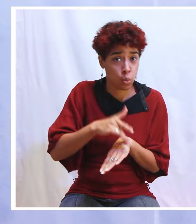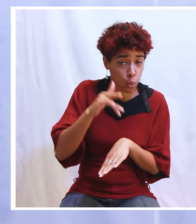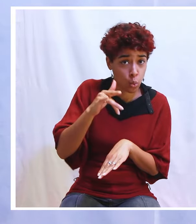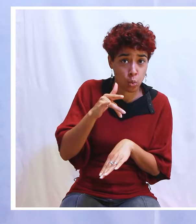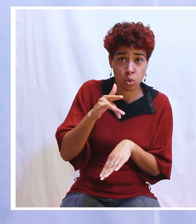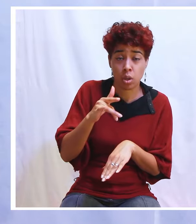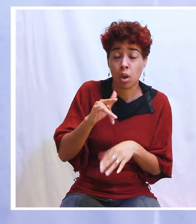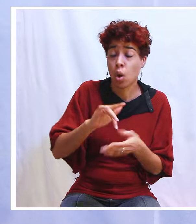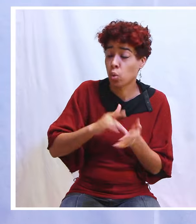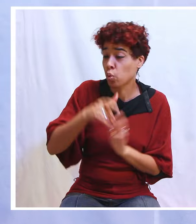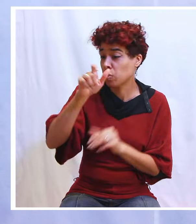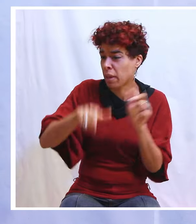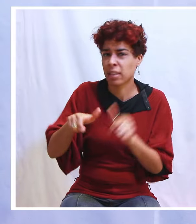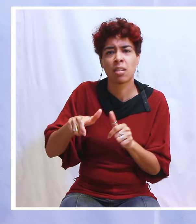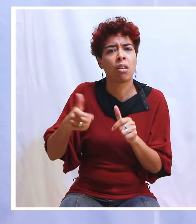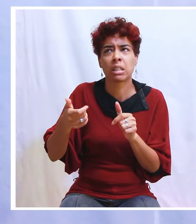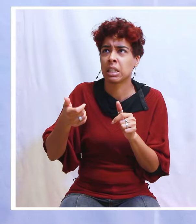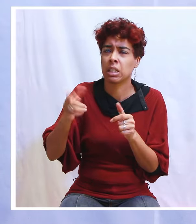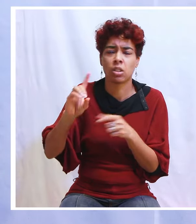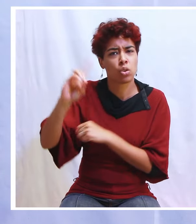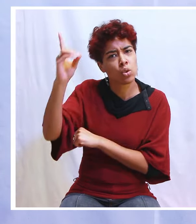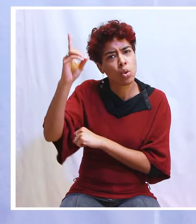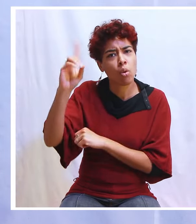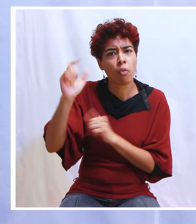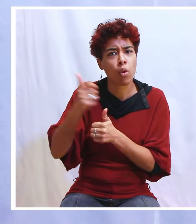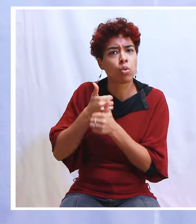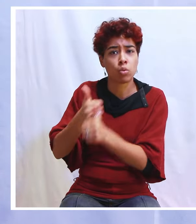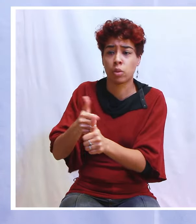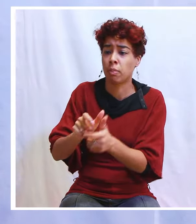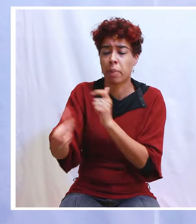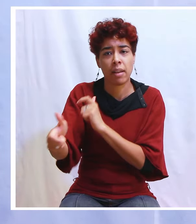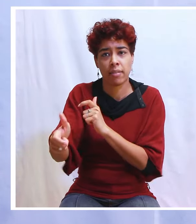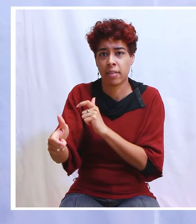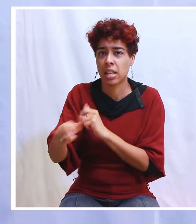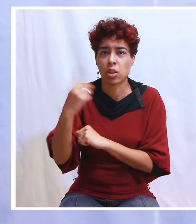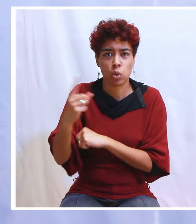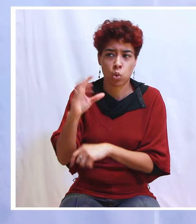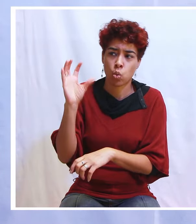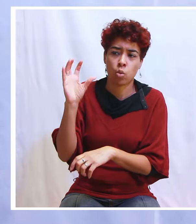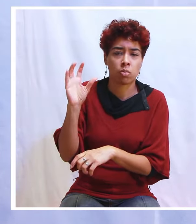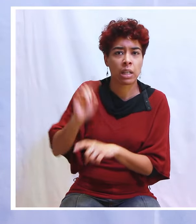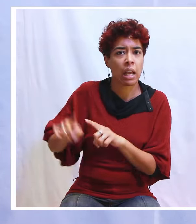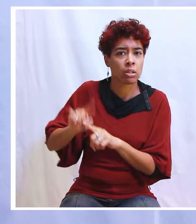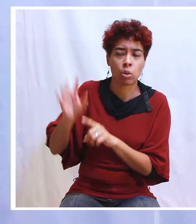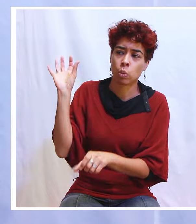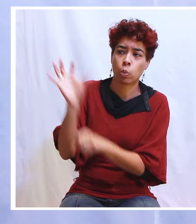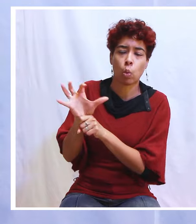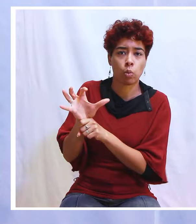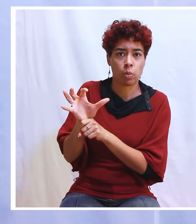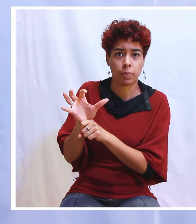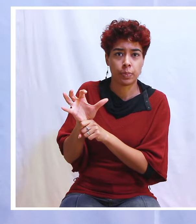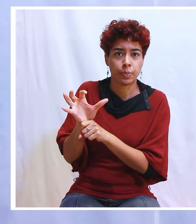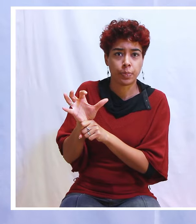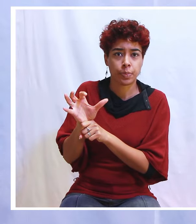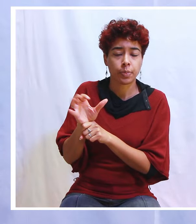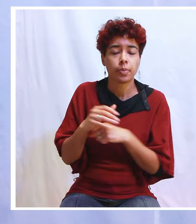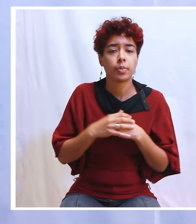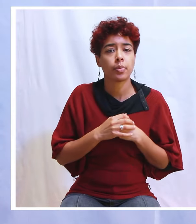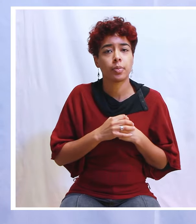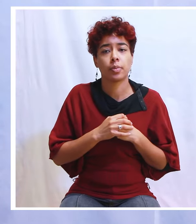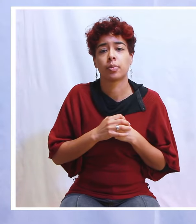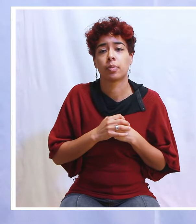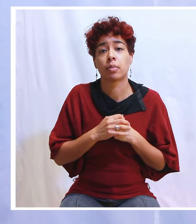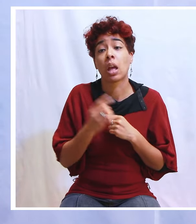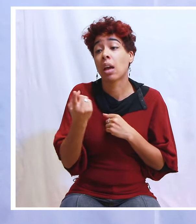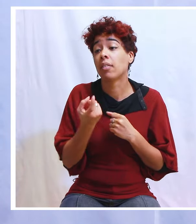de la parole de Dieu qui se sont levés pour Dieu ont eu automatiquement une force d'opposition qui pouvait être de plusieurs natures différentes.